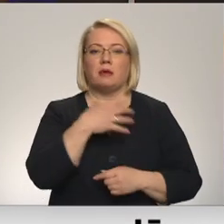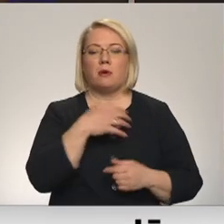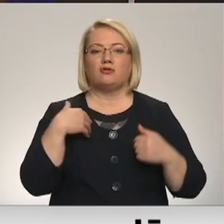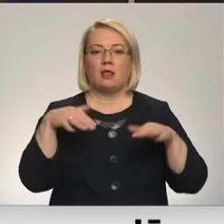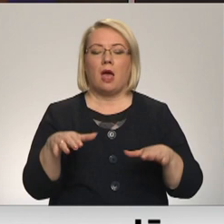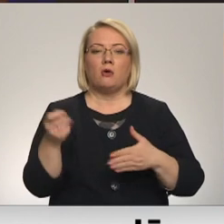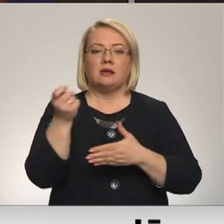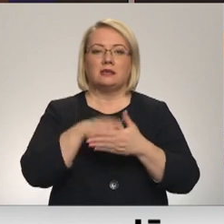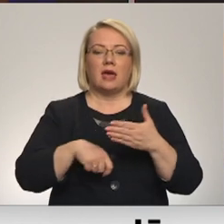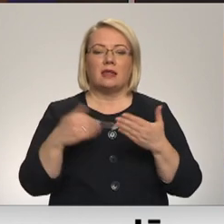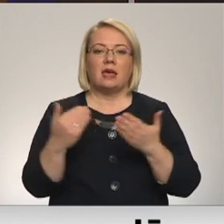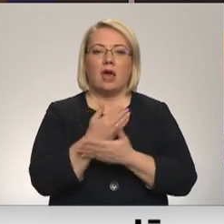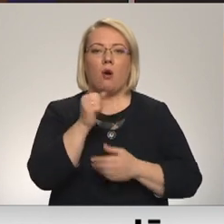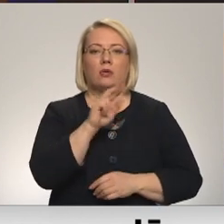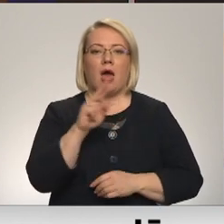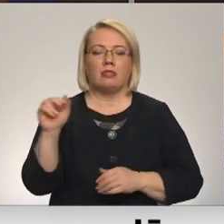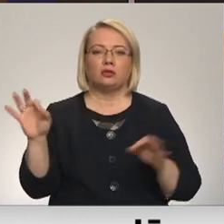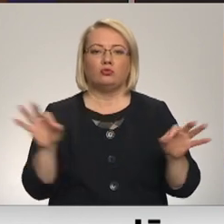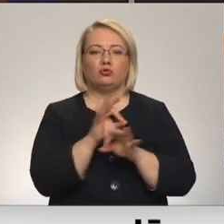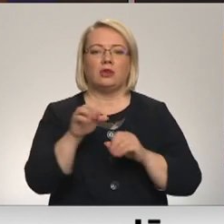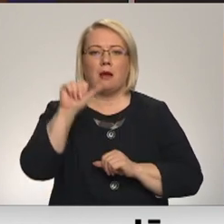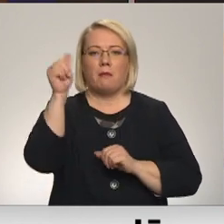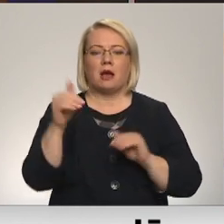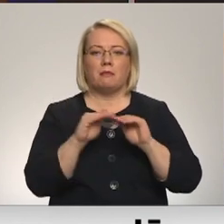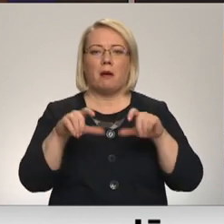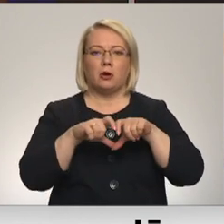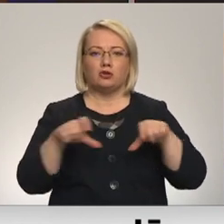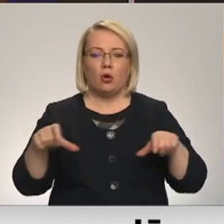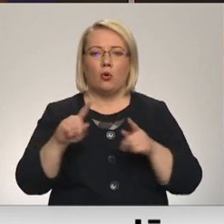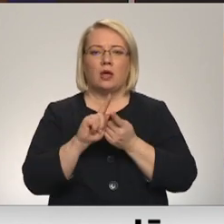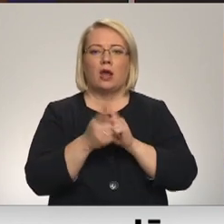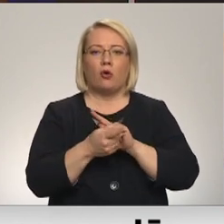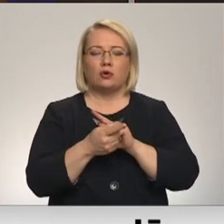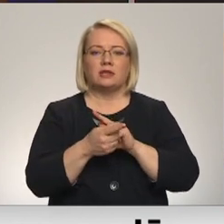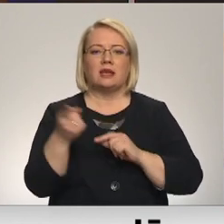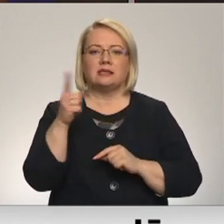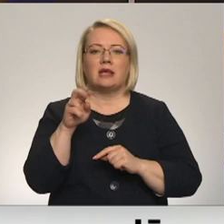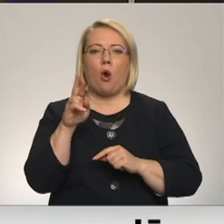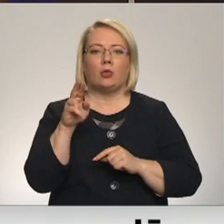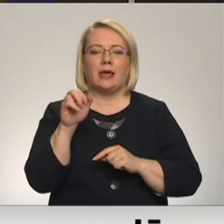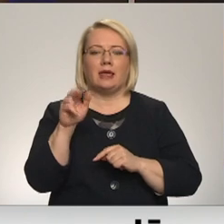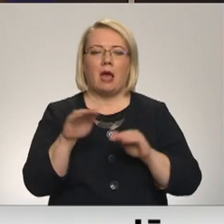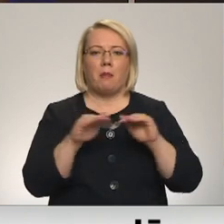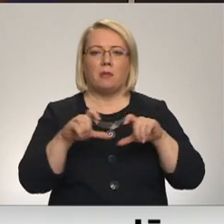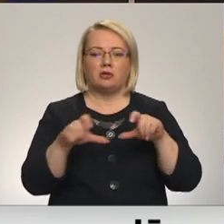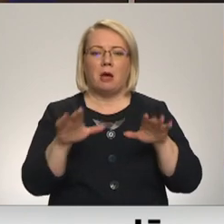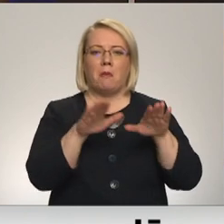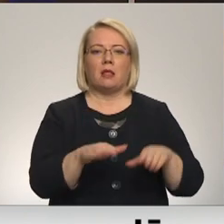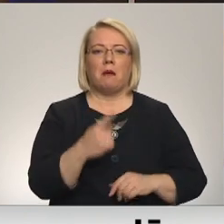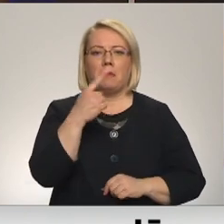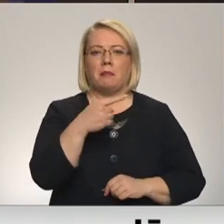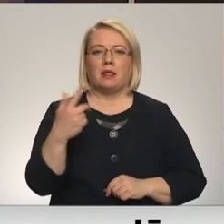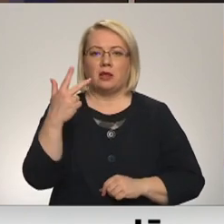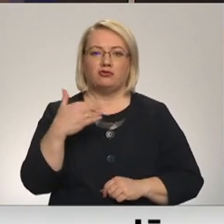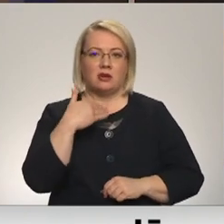slēgt jaunānas mūzikas un mākslas pamatskolu, kā arī reorganizēt strautiņu pamatskolu, atstājot tikai pirmo līdz trešo klaša grupu.